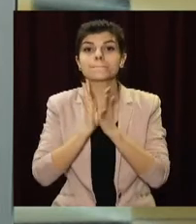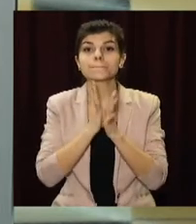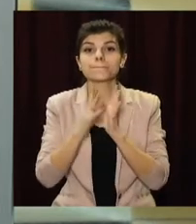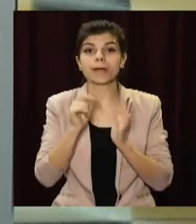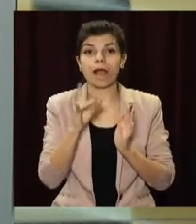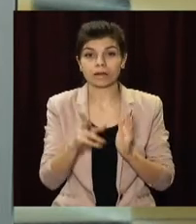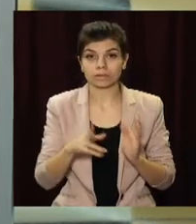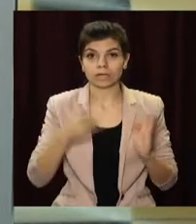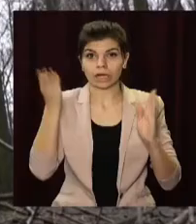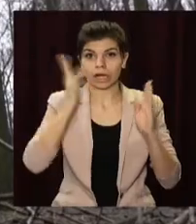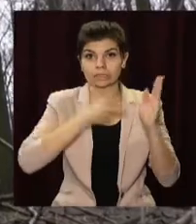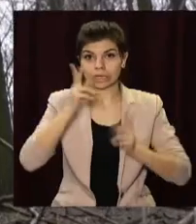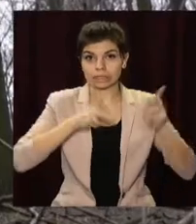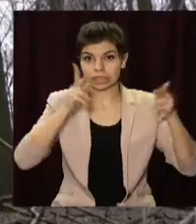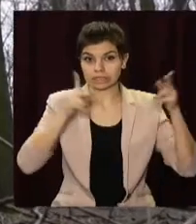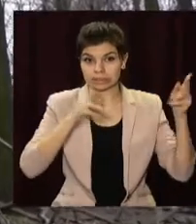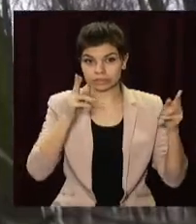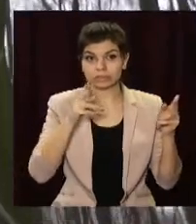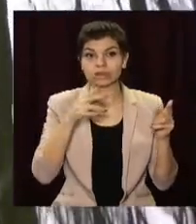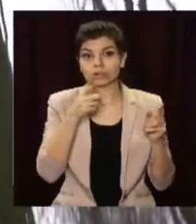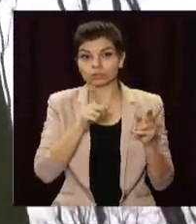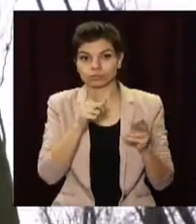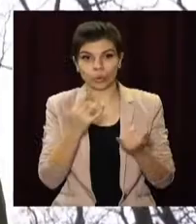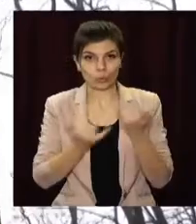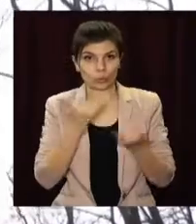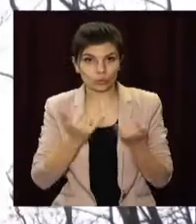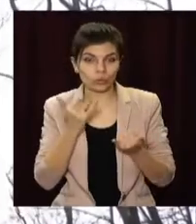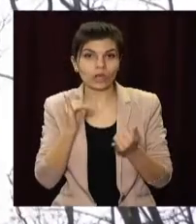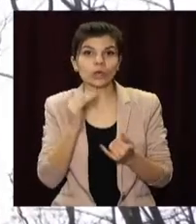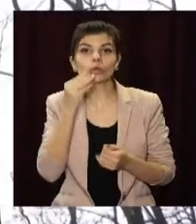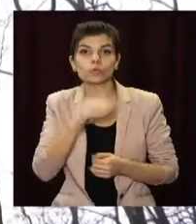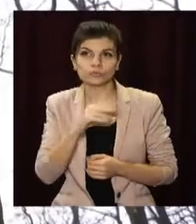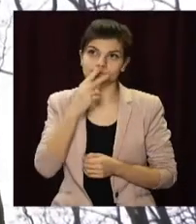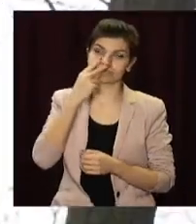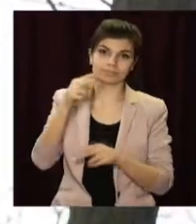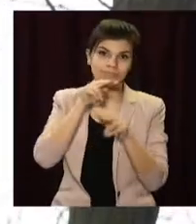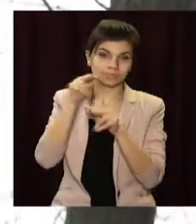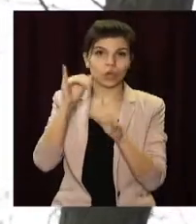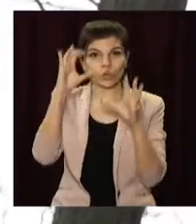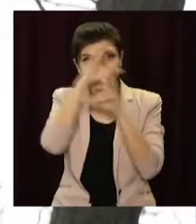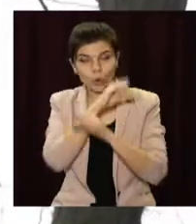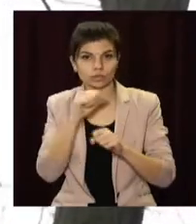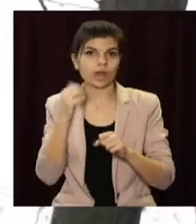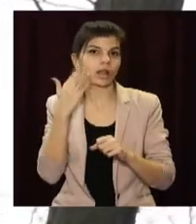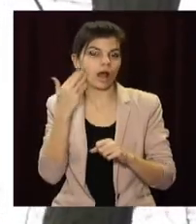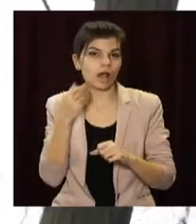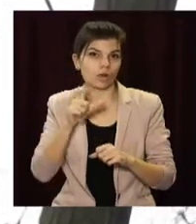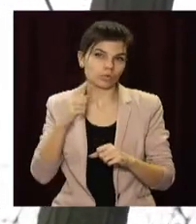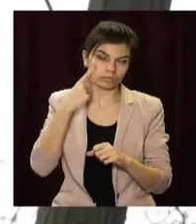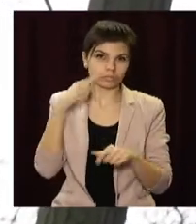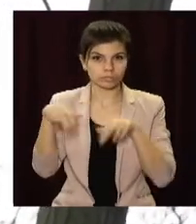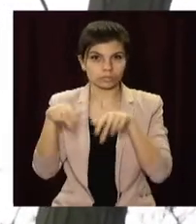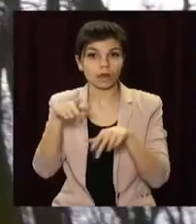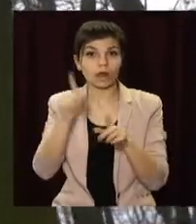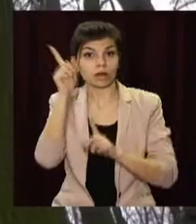Кажуть, зараз ідеальна пора, коли можна зробити відтя більш доглянутими і одночасно покращити видимість для патрулювання вночі. Обрізки від гілок